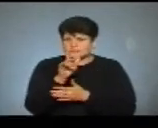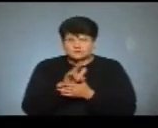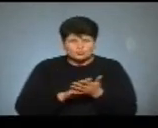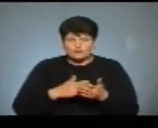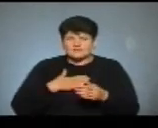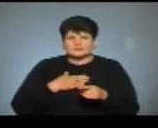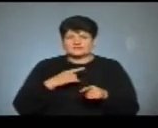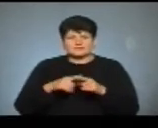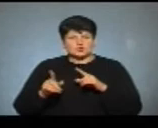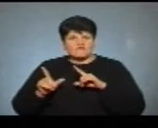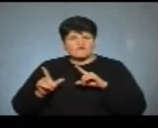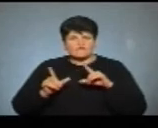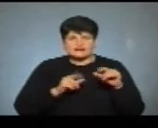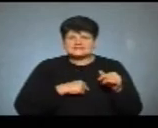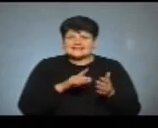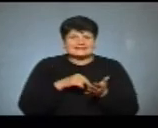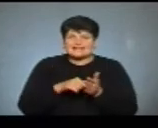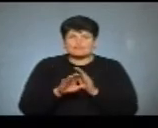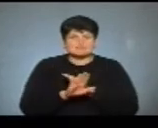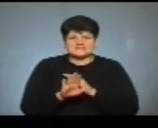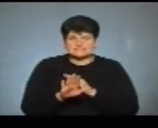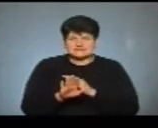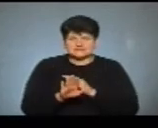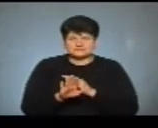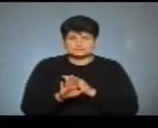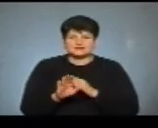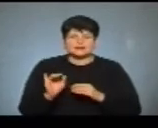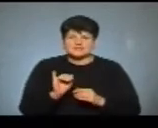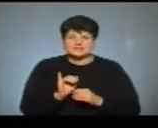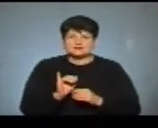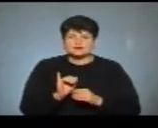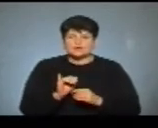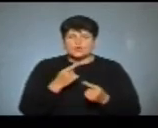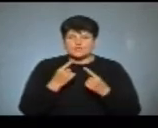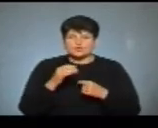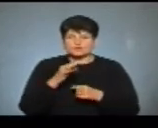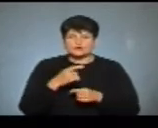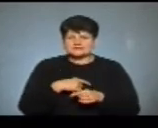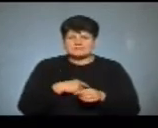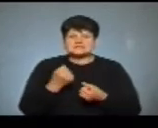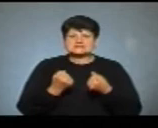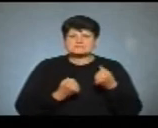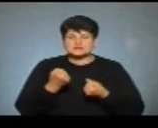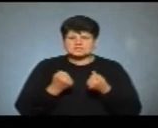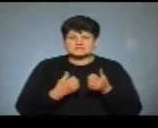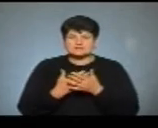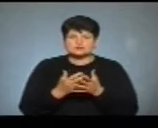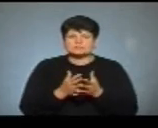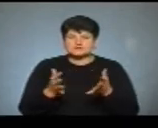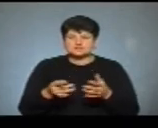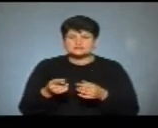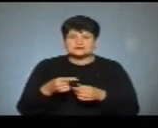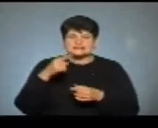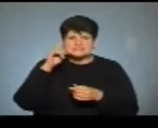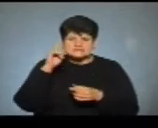має терміновий виїзд, тому я не в місті і говорю про себе з машини. Напевно, більшість Тернополян мене